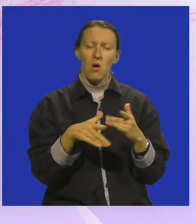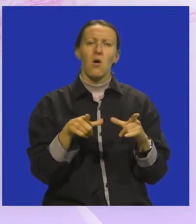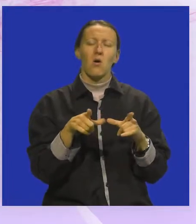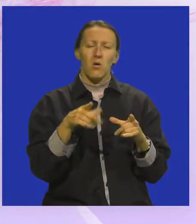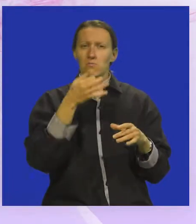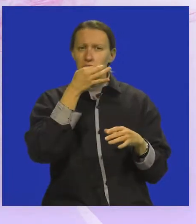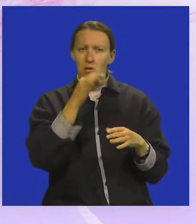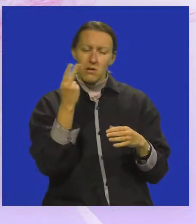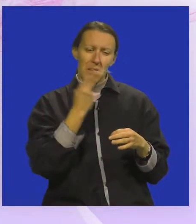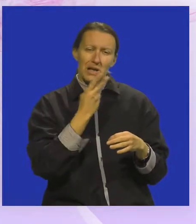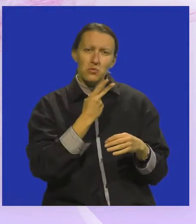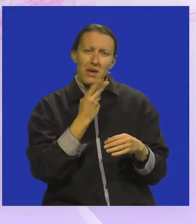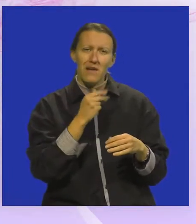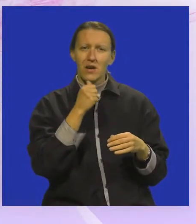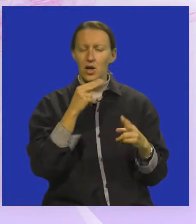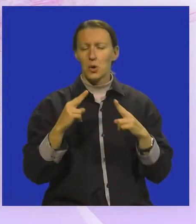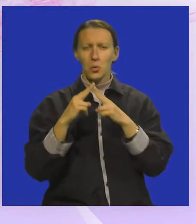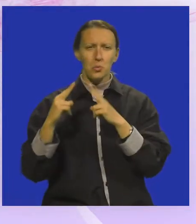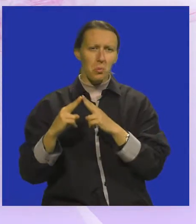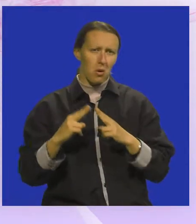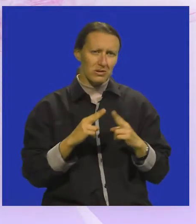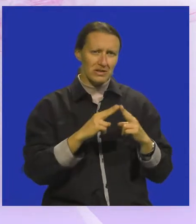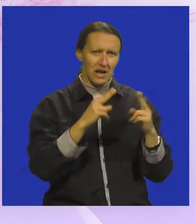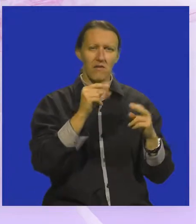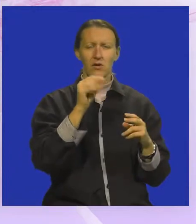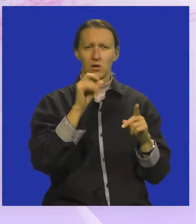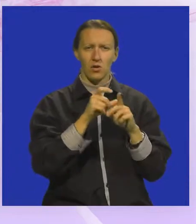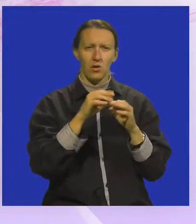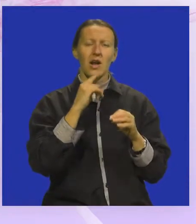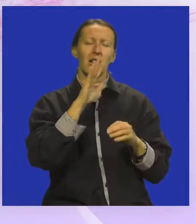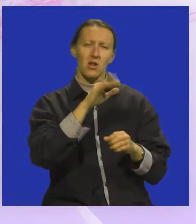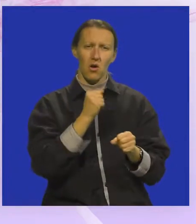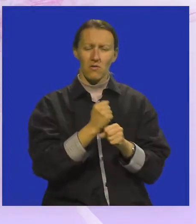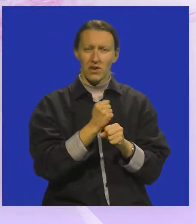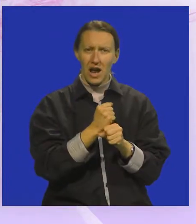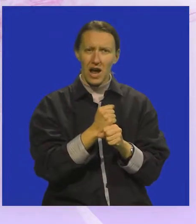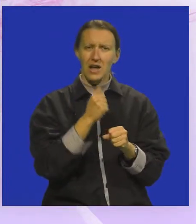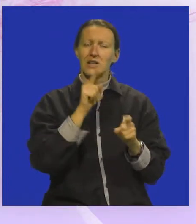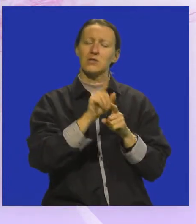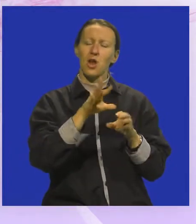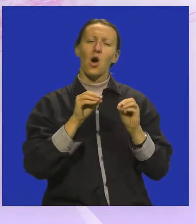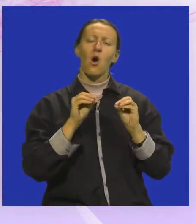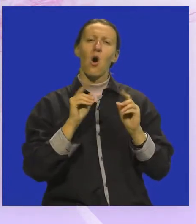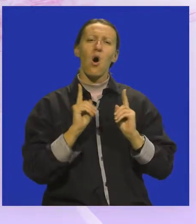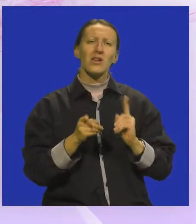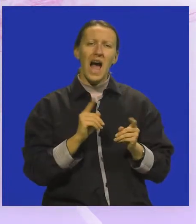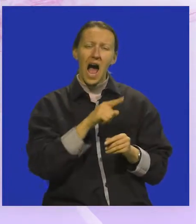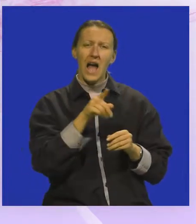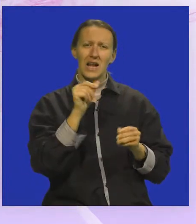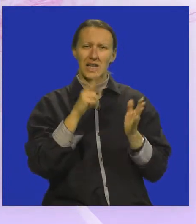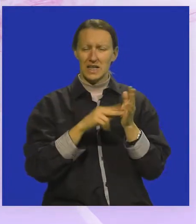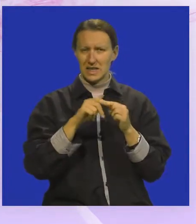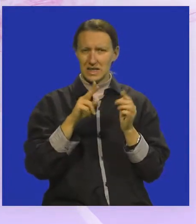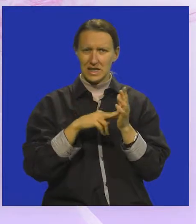boljem razumijevanju i upoznavanju Žanje Rodarija i njegovih djela, ali isto tako i odgajateljima dječjeg vrtića Rintintin